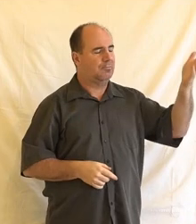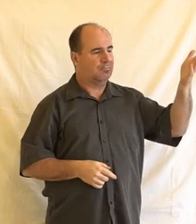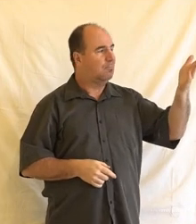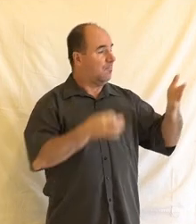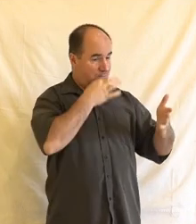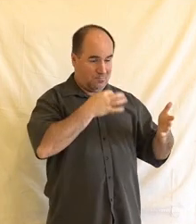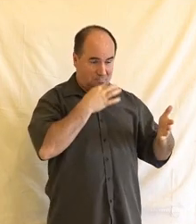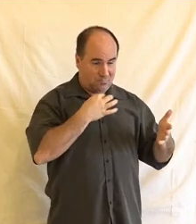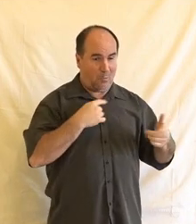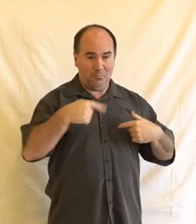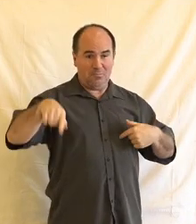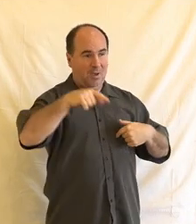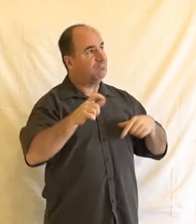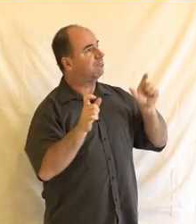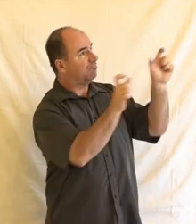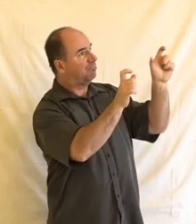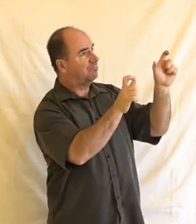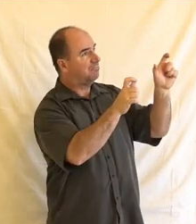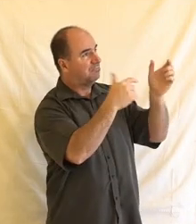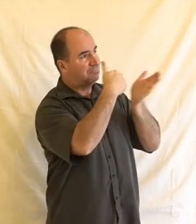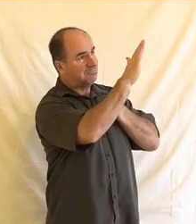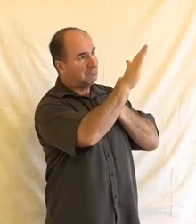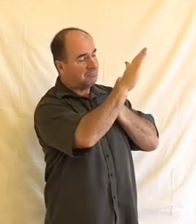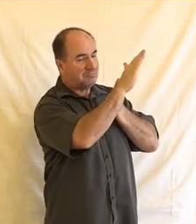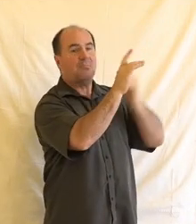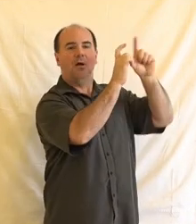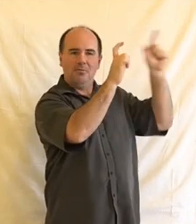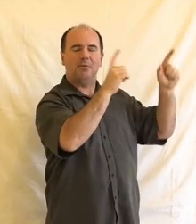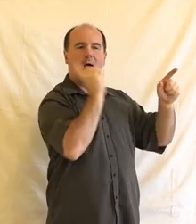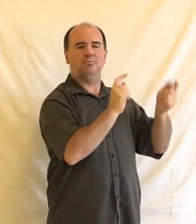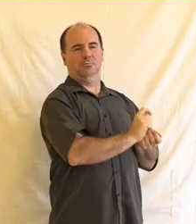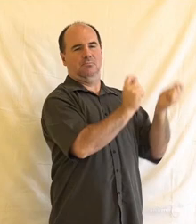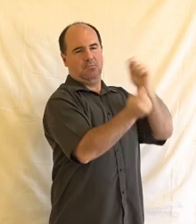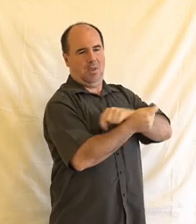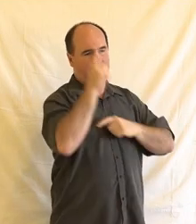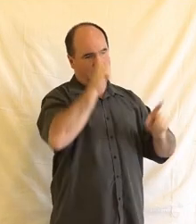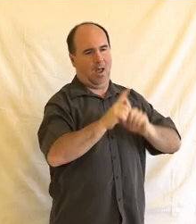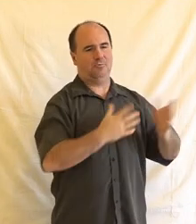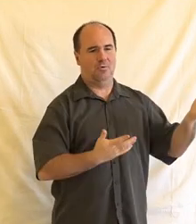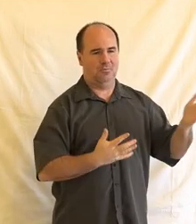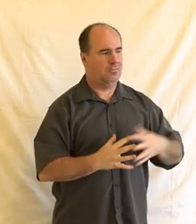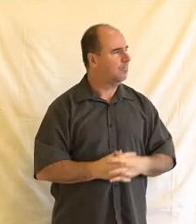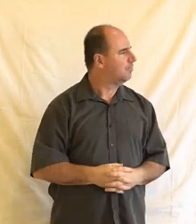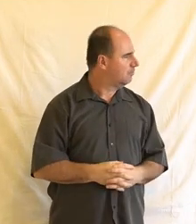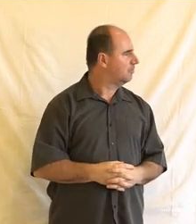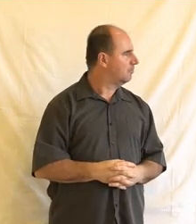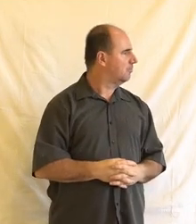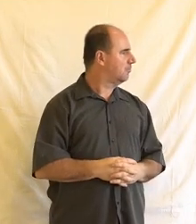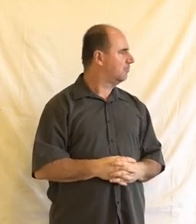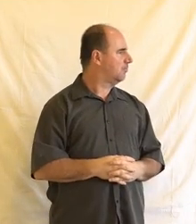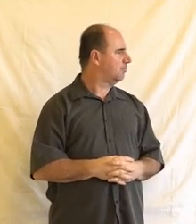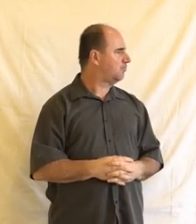k nějakému jako nerovnému zacházení, nebo pokud by to nenaráželo na nějakou segmentaci zákazníků, nebo odepírání té služby,